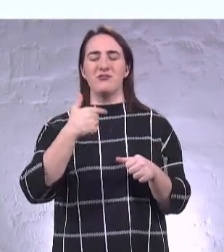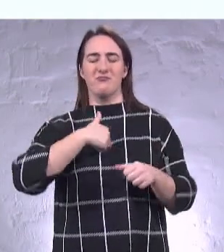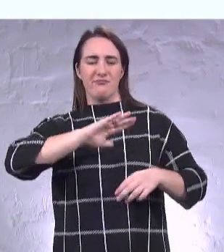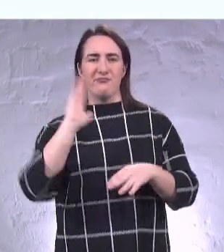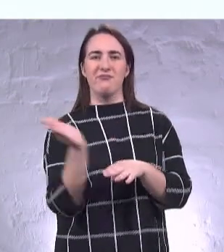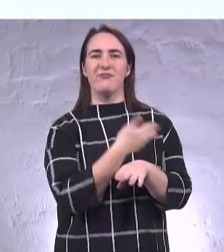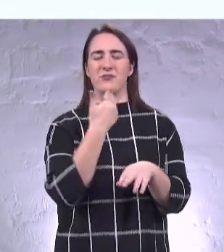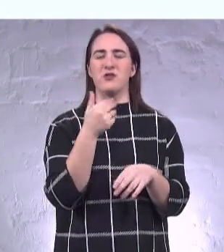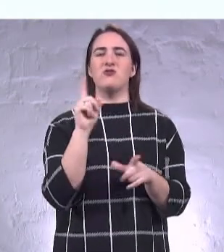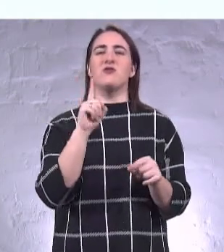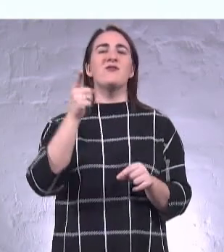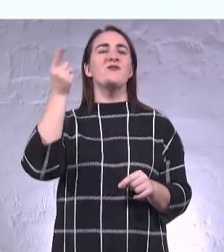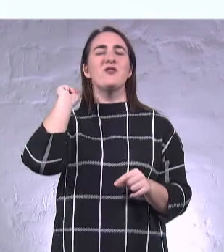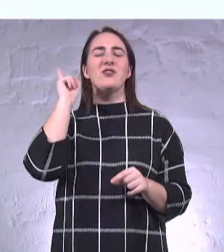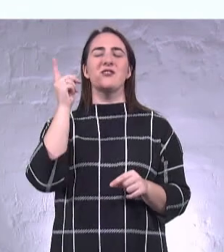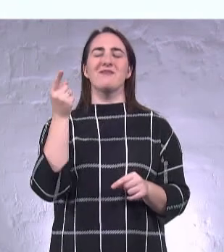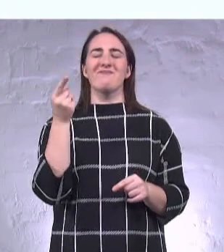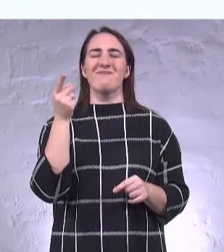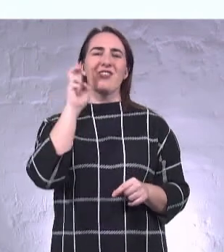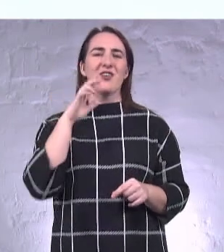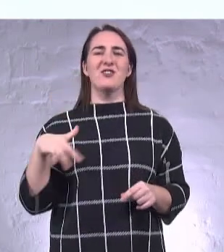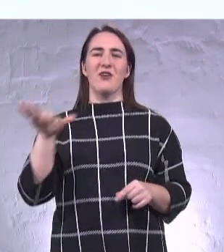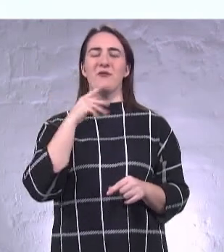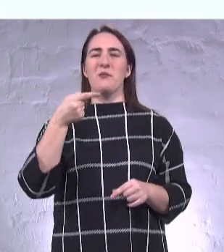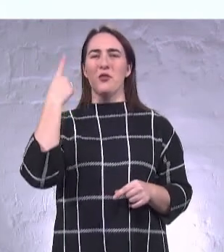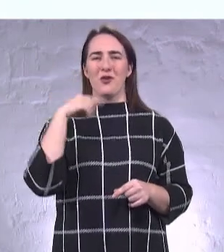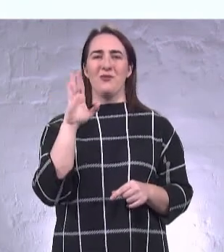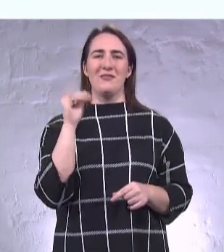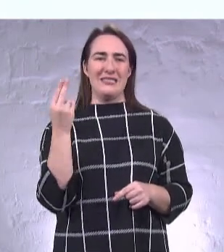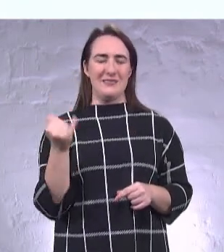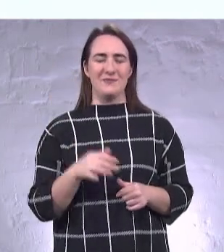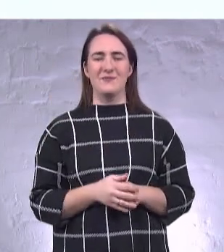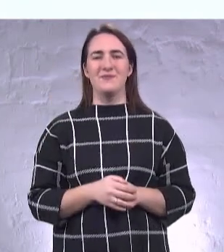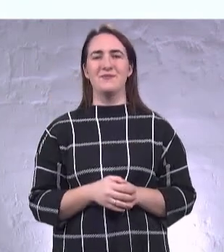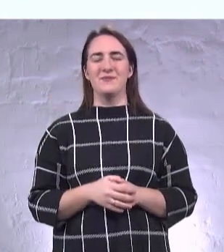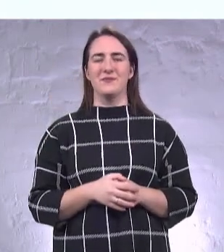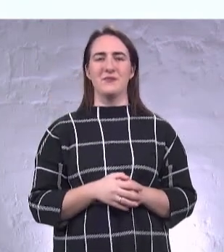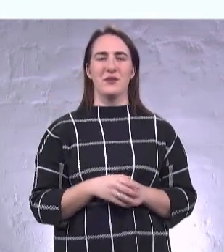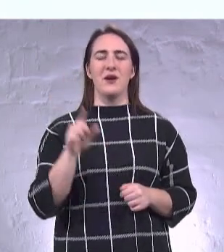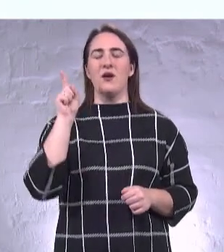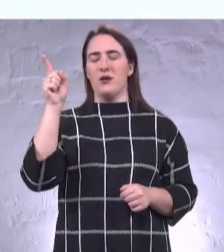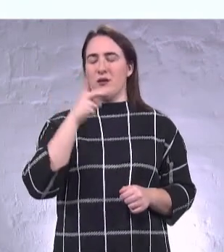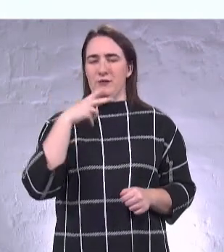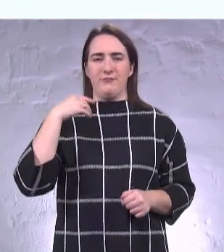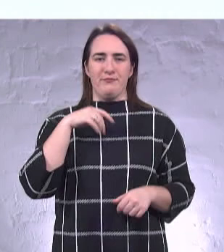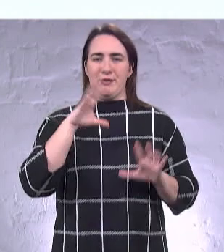у партії в тій державі і в минулому віць. Його дуже обурило.